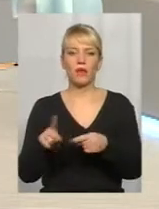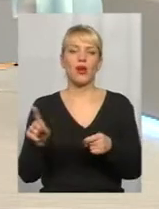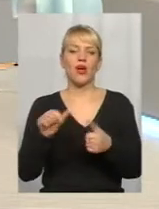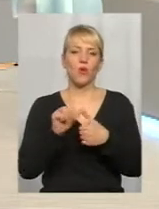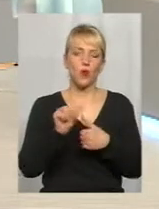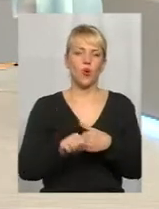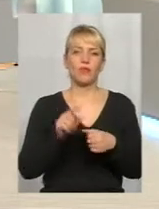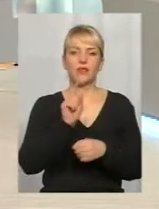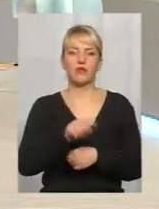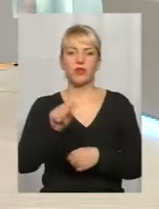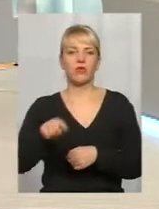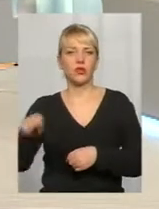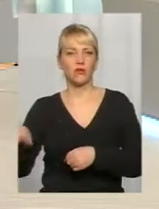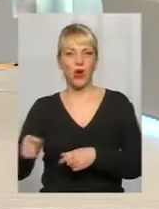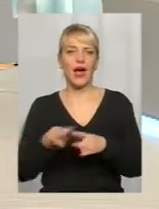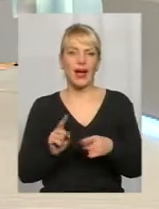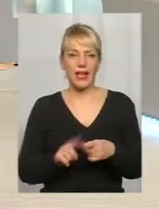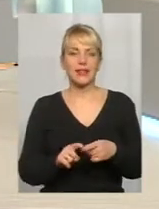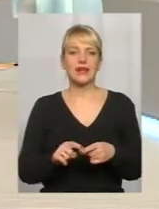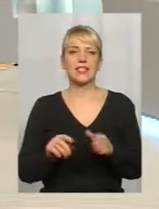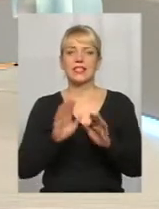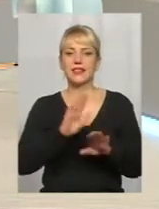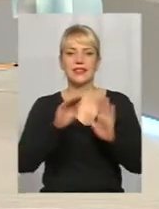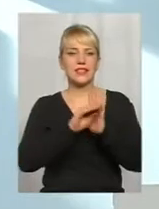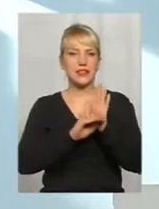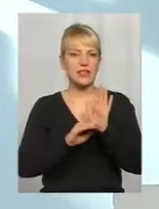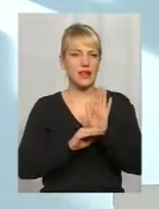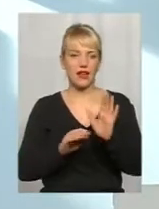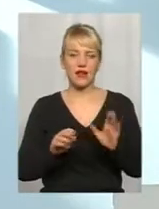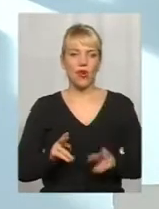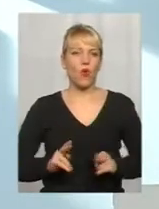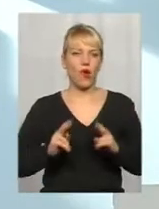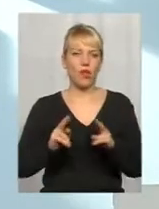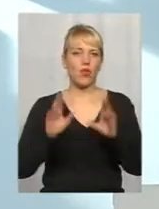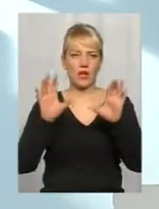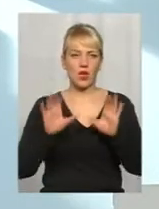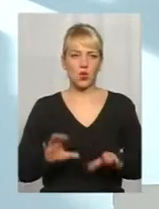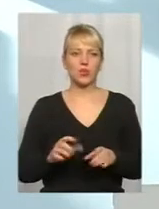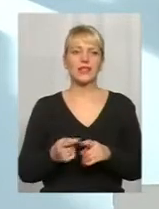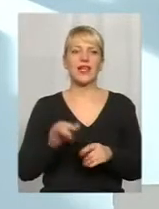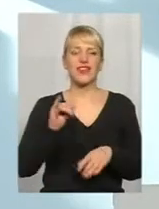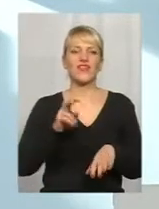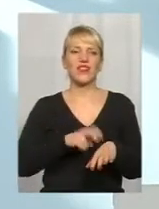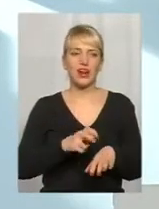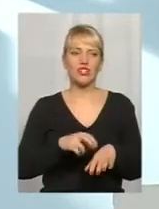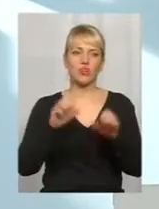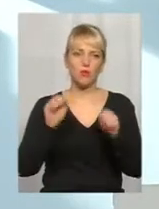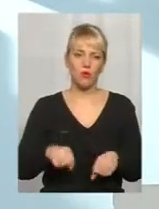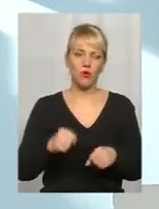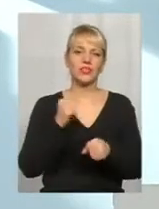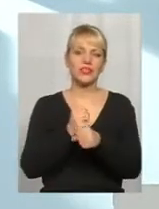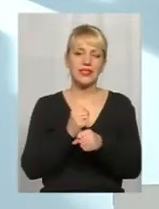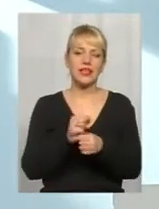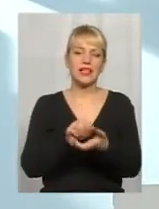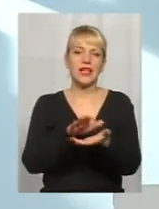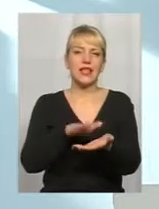.е. в принципі, це не стаття Уголовного кодекса, естественно, і врач може робити назначення сверх того,